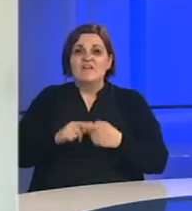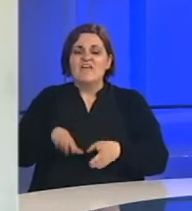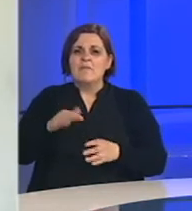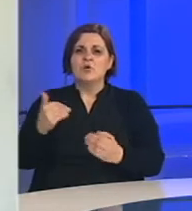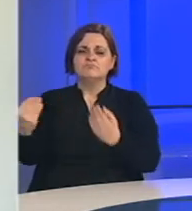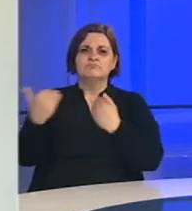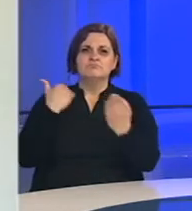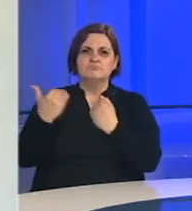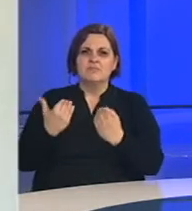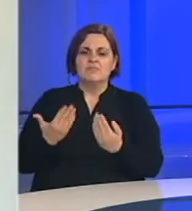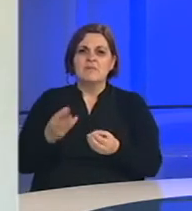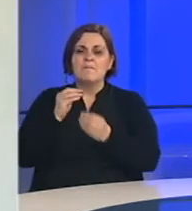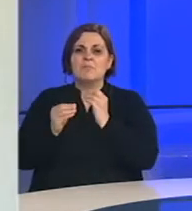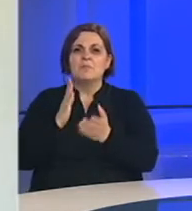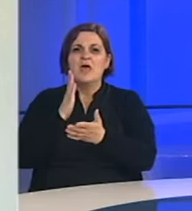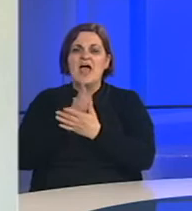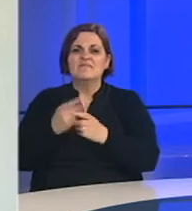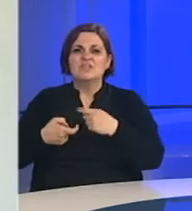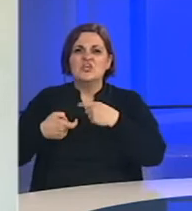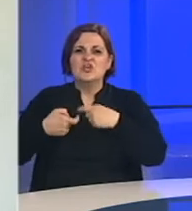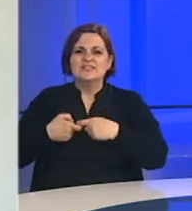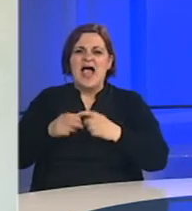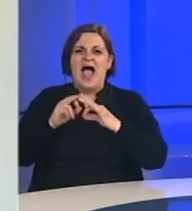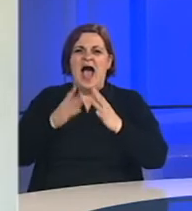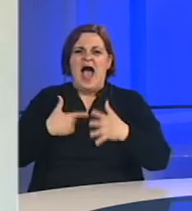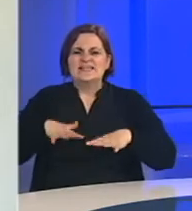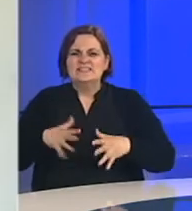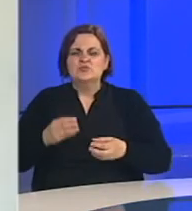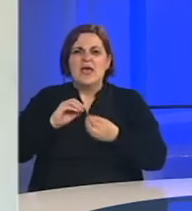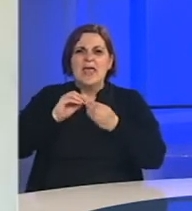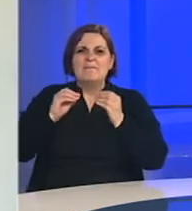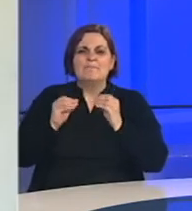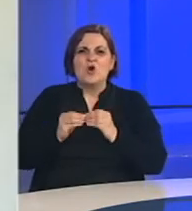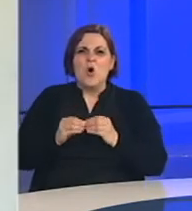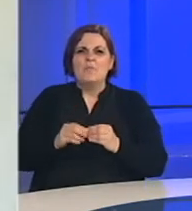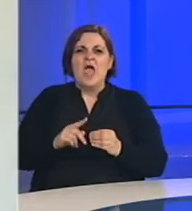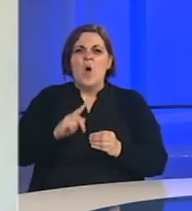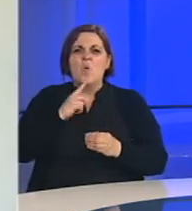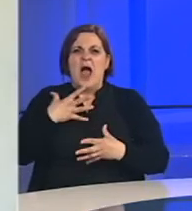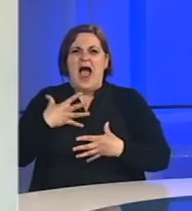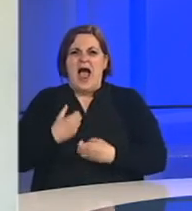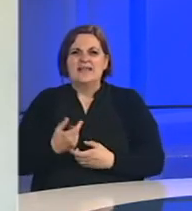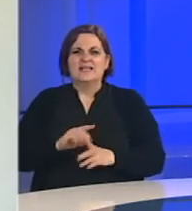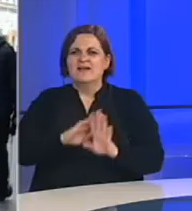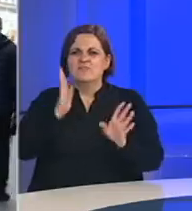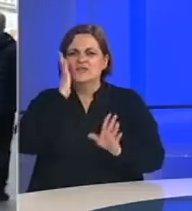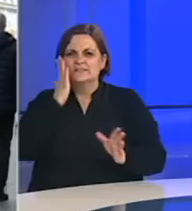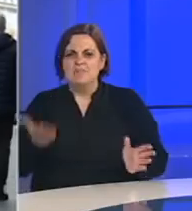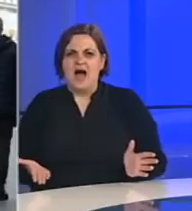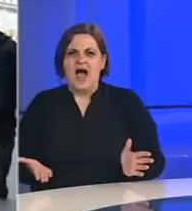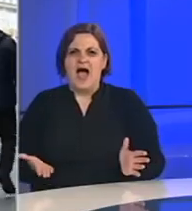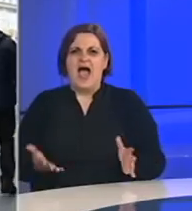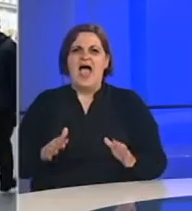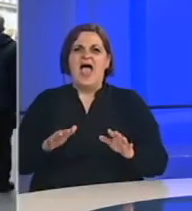broj javljanja i najveći broj problema bio je vezan za anksioznost i probleme koje idu za anksioznost. Kao što je nestanjica, kao što su